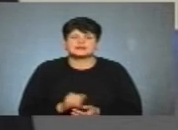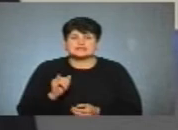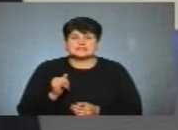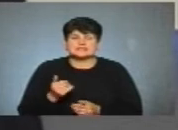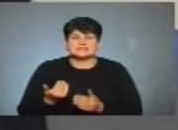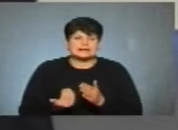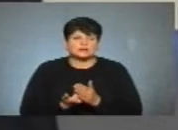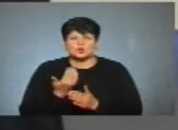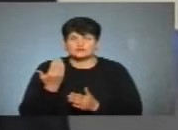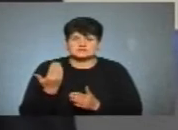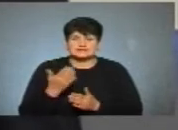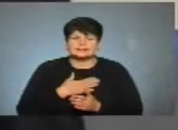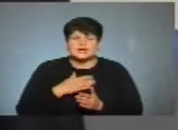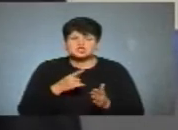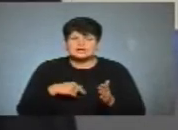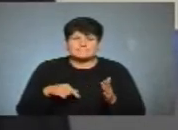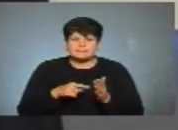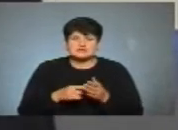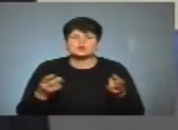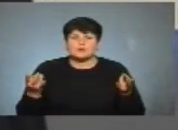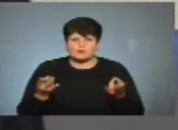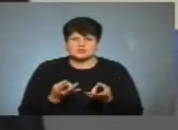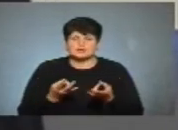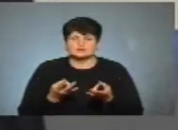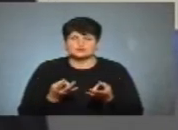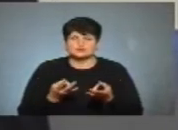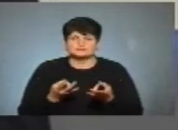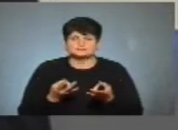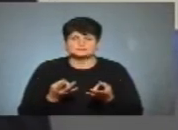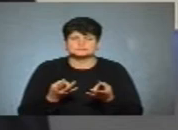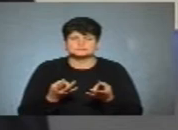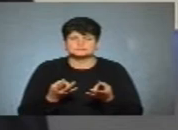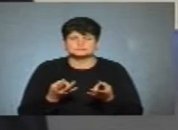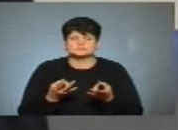Інноваційність. Наше місто потребує, скажімо,